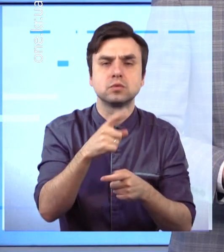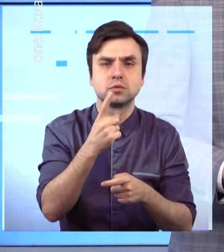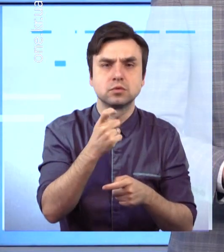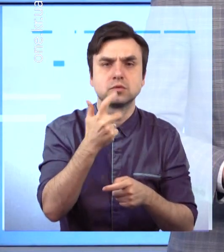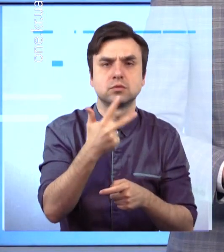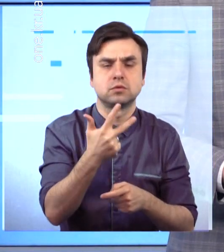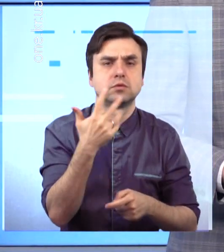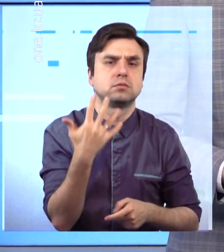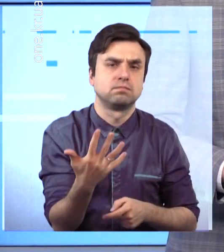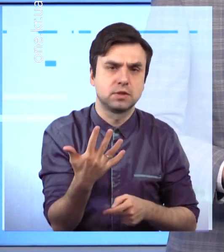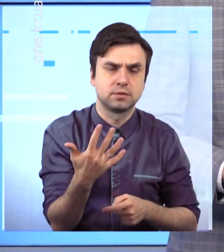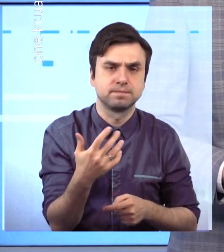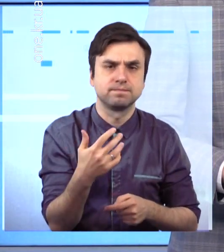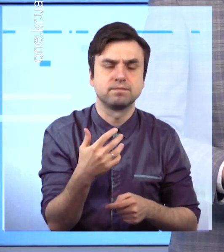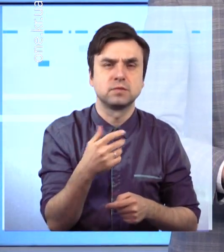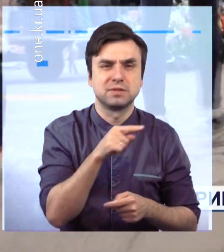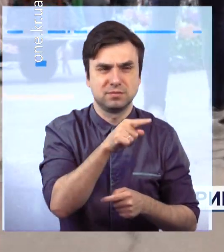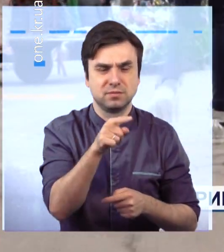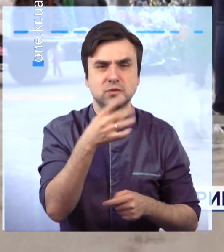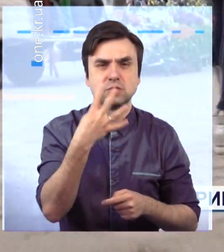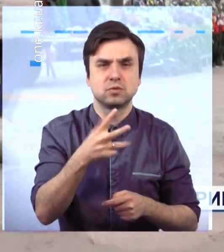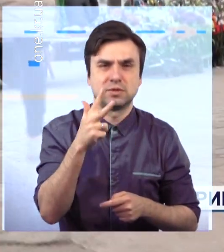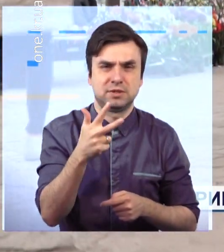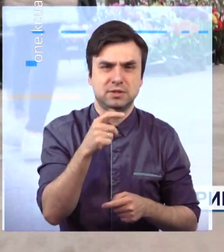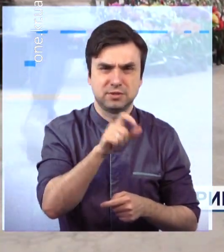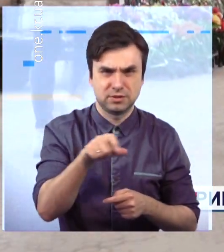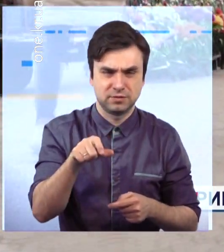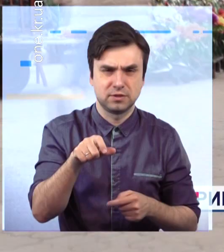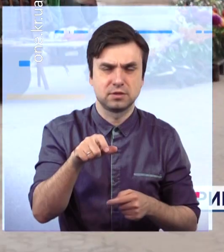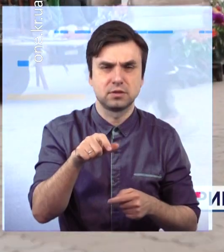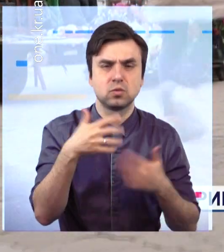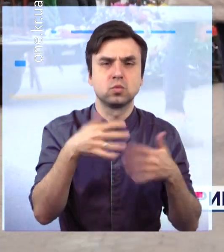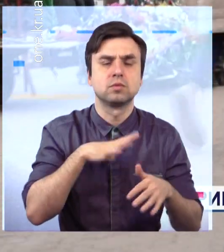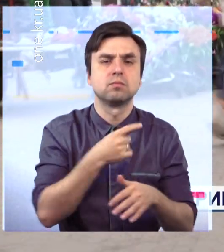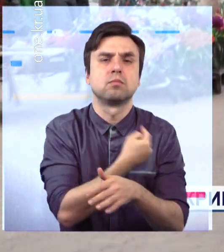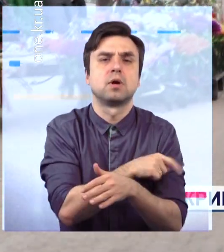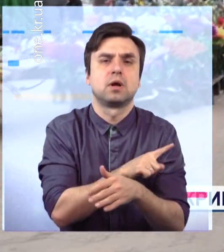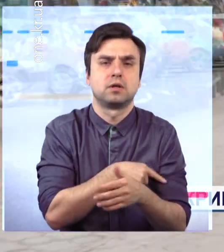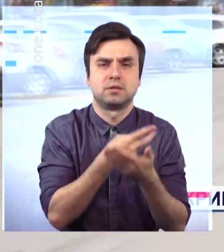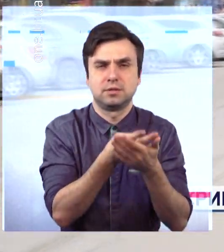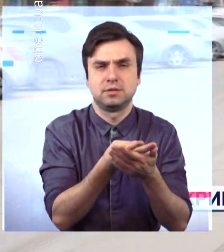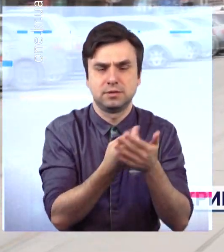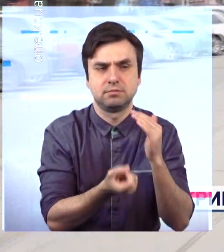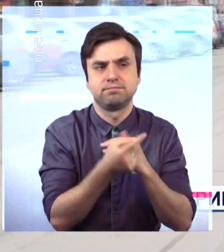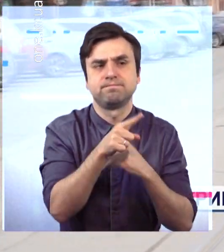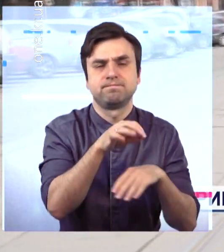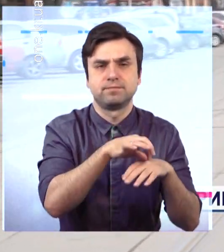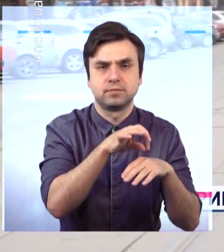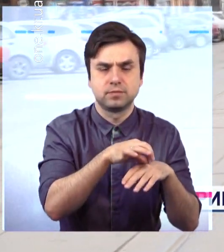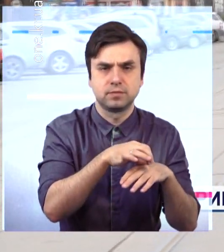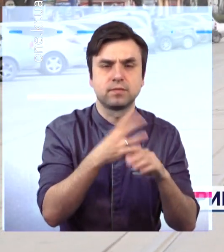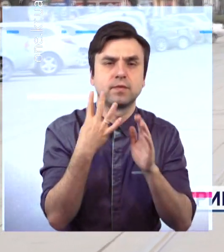коронавірусом. 43 пацієнти з цього числа вже перебували у стаціонарі, ще 92 лікуються амбулаторно.